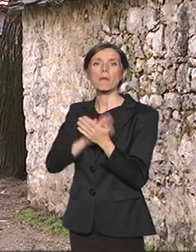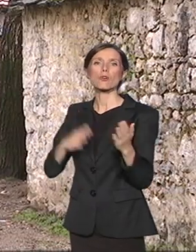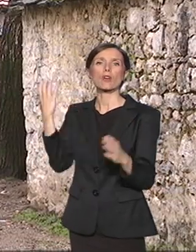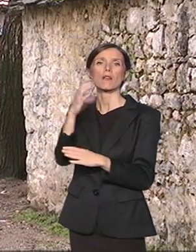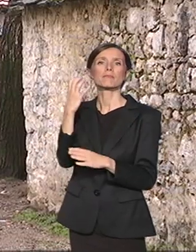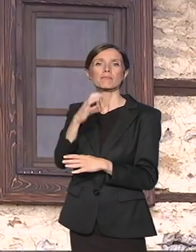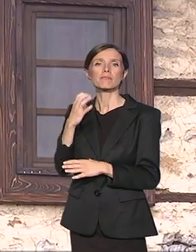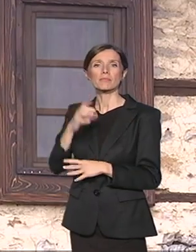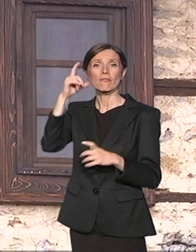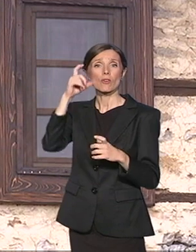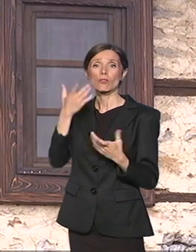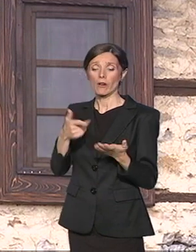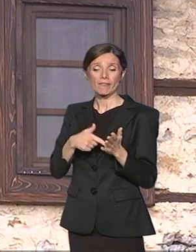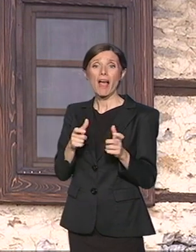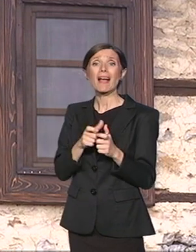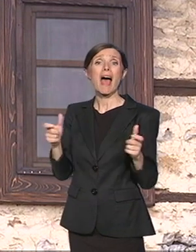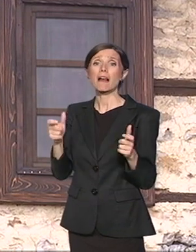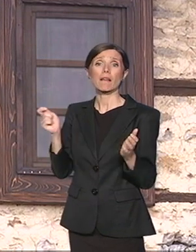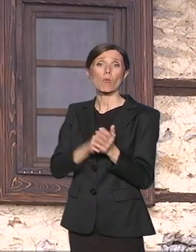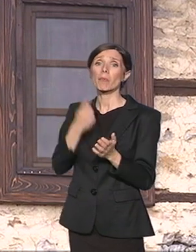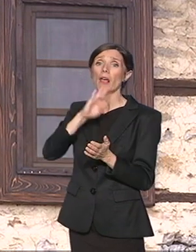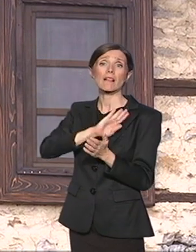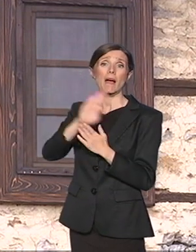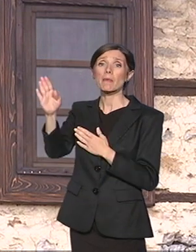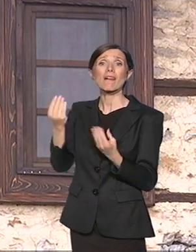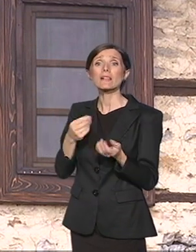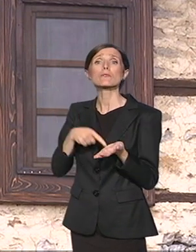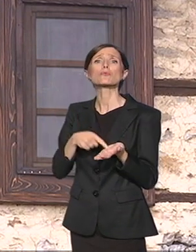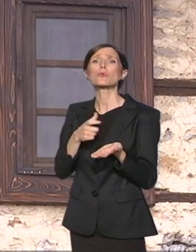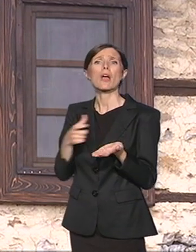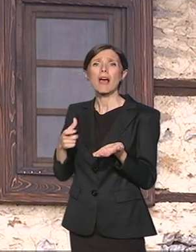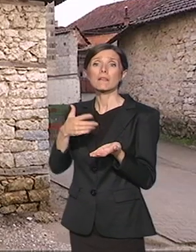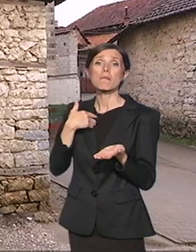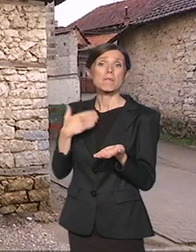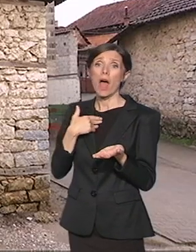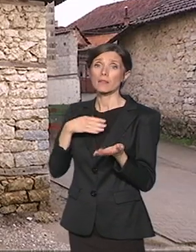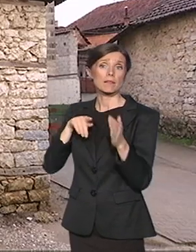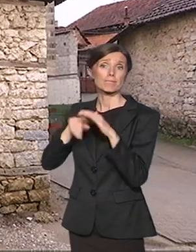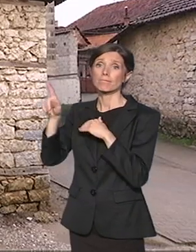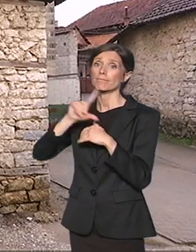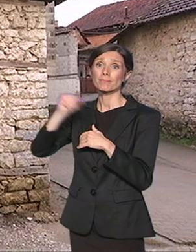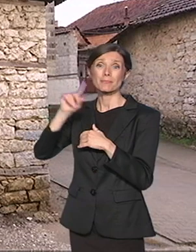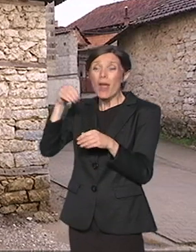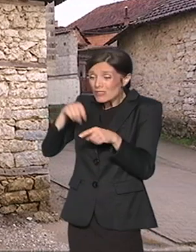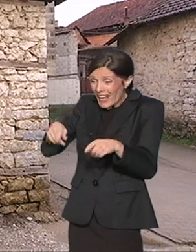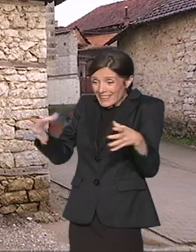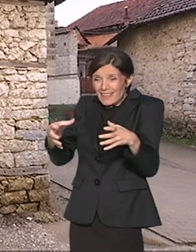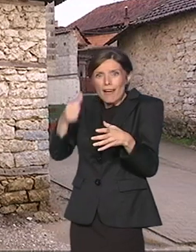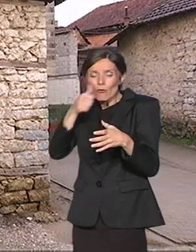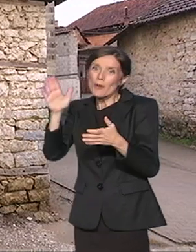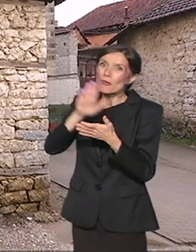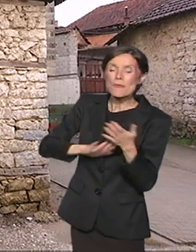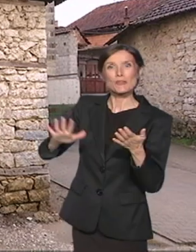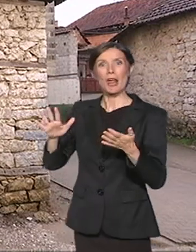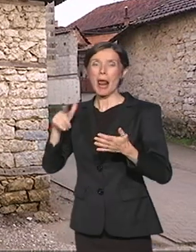pravcu, novim odlascima mladih trbuhom za kruhom. I to baš nekih iz grupe koja je tako sa